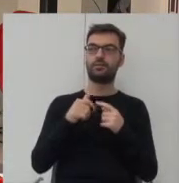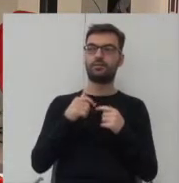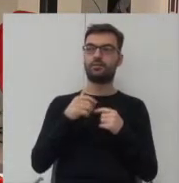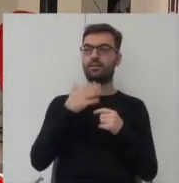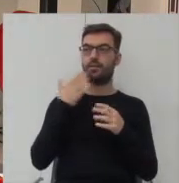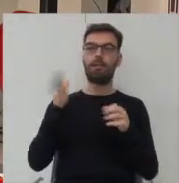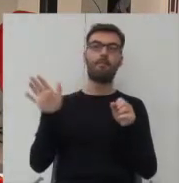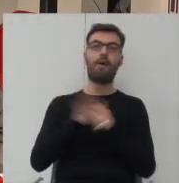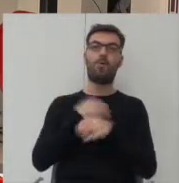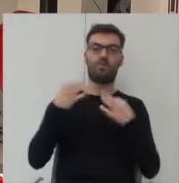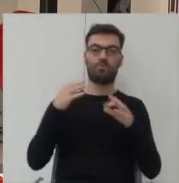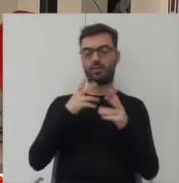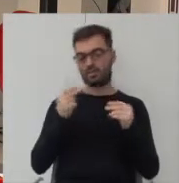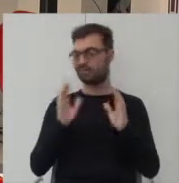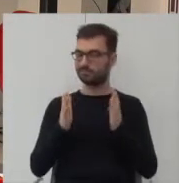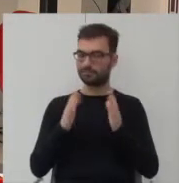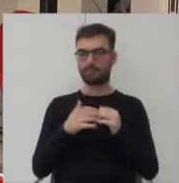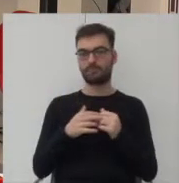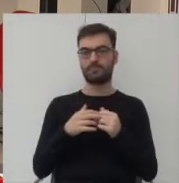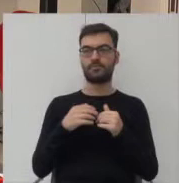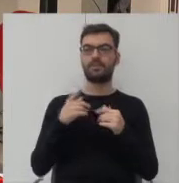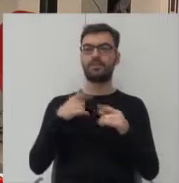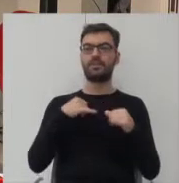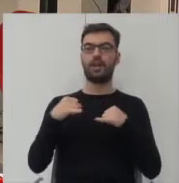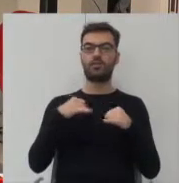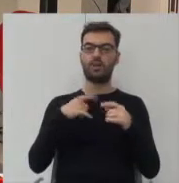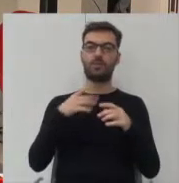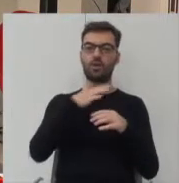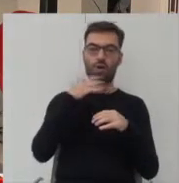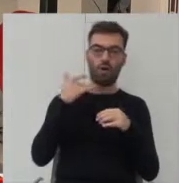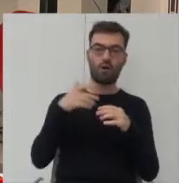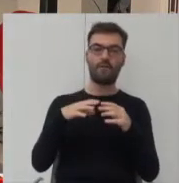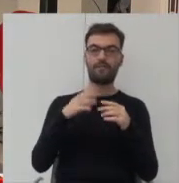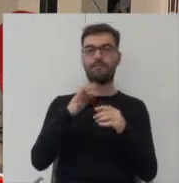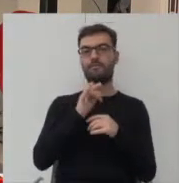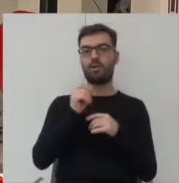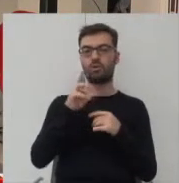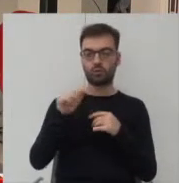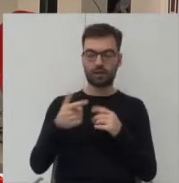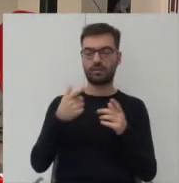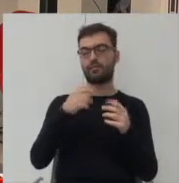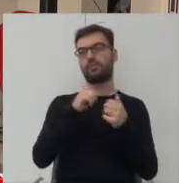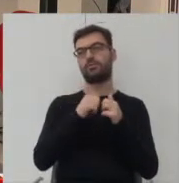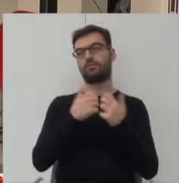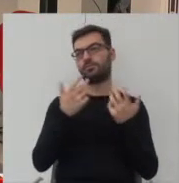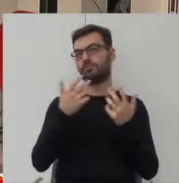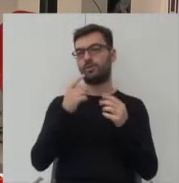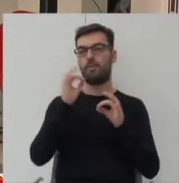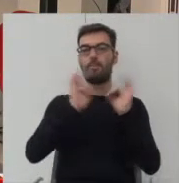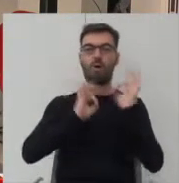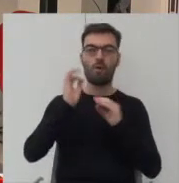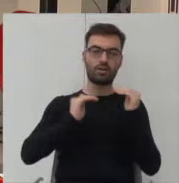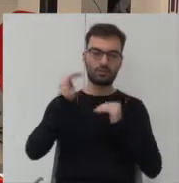dowolności czyli zarządzamy kolorami fakturami czy nawet proporcjami